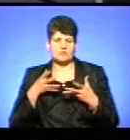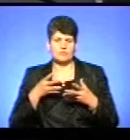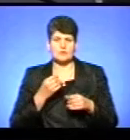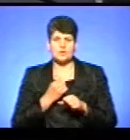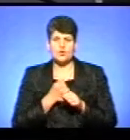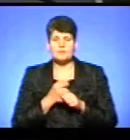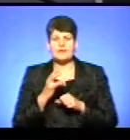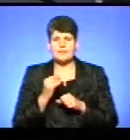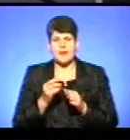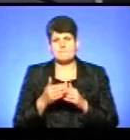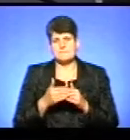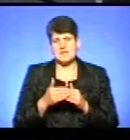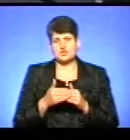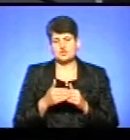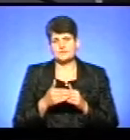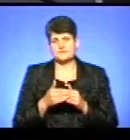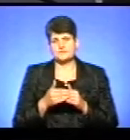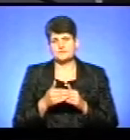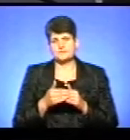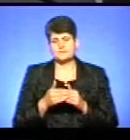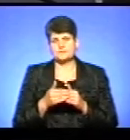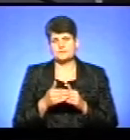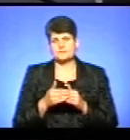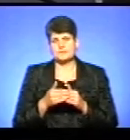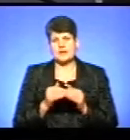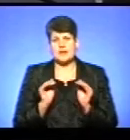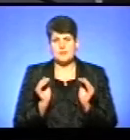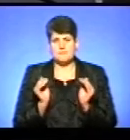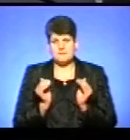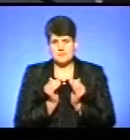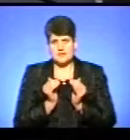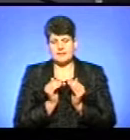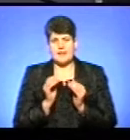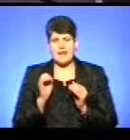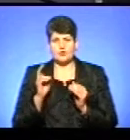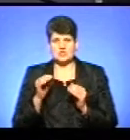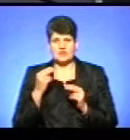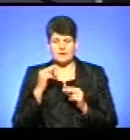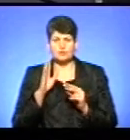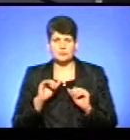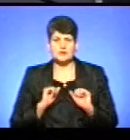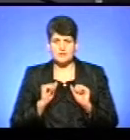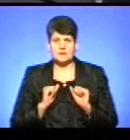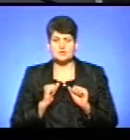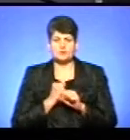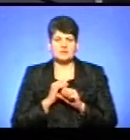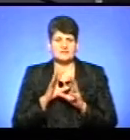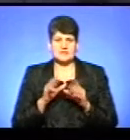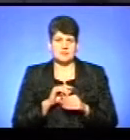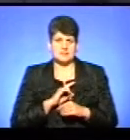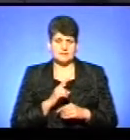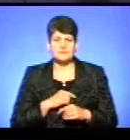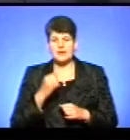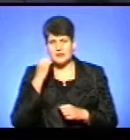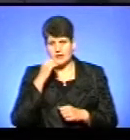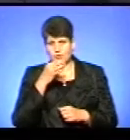найближчий, на так званий локальний екологічний ефект. І будемо намагатися це робити всіми силами. Дякую вам